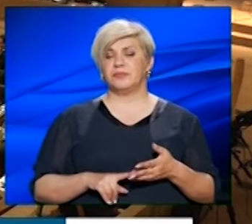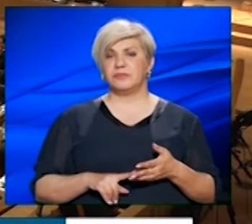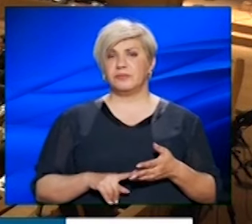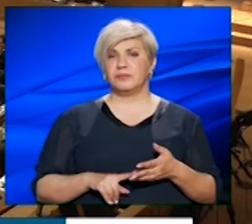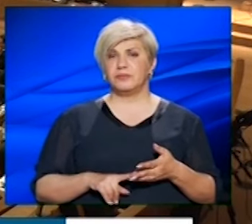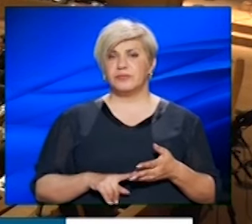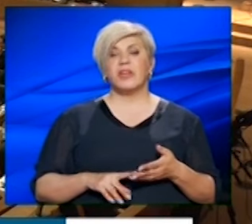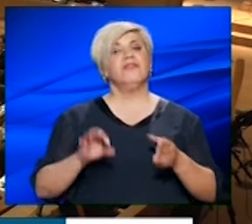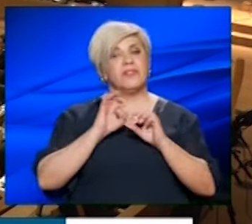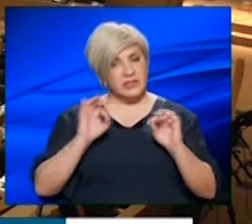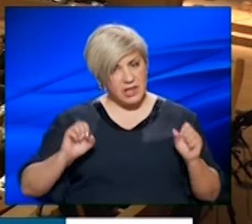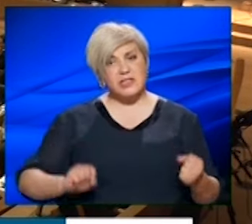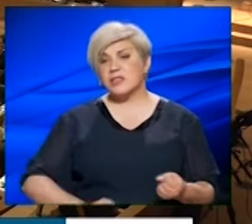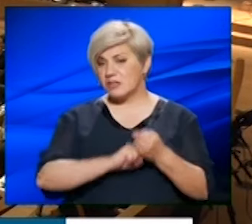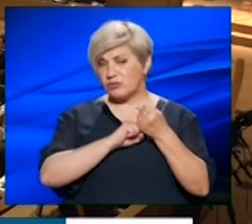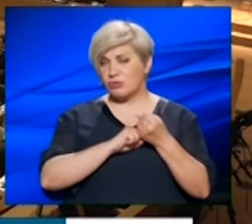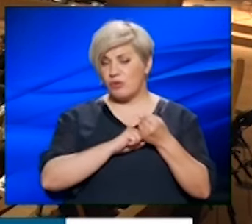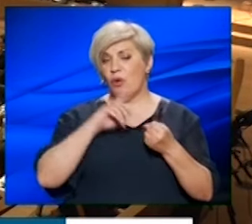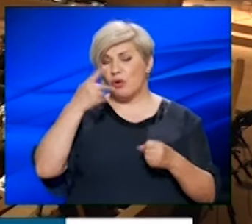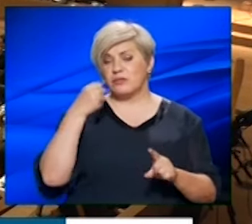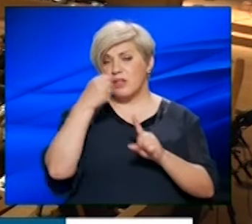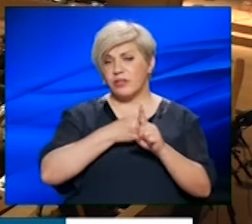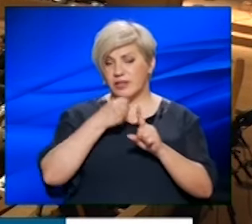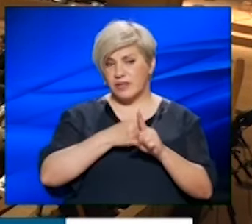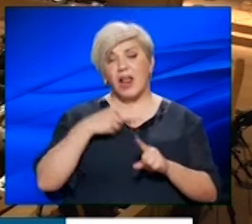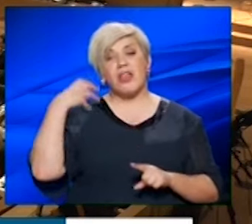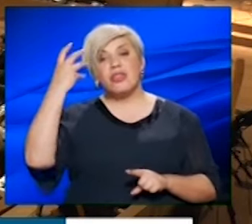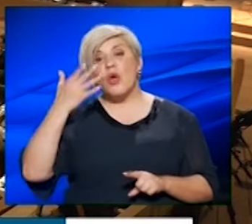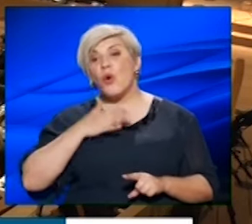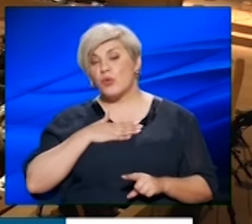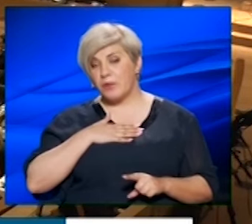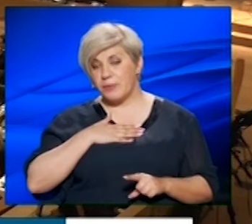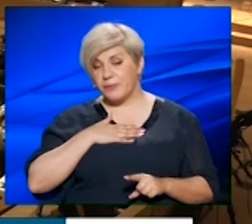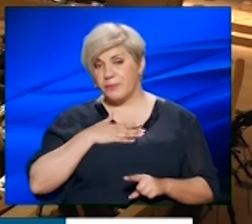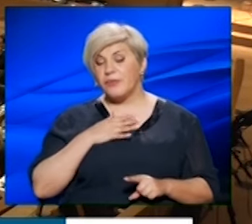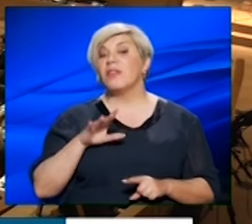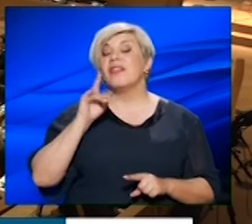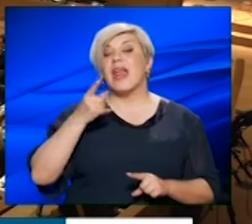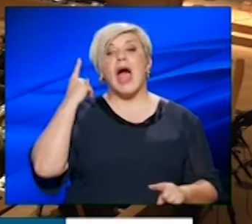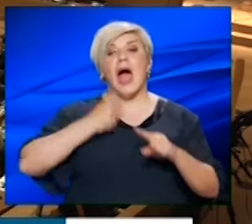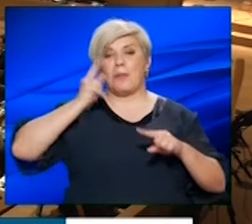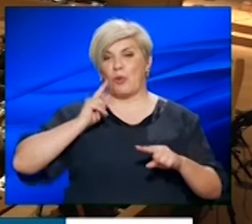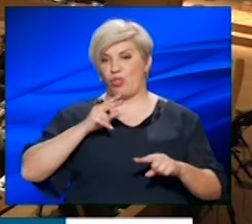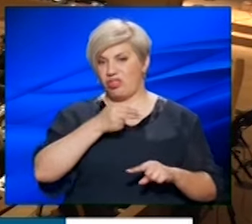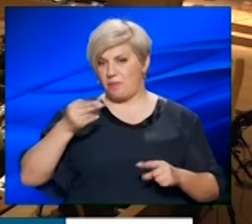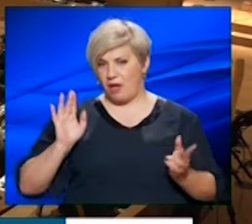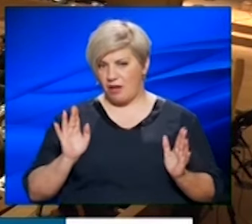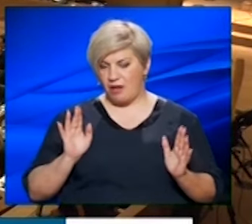και φυσικά στηρίζοντας όλες τις διεκδικήσεις. Αλλά θεωρούμε ότι δεν είναι ένα απλό ζήτημα